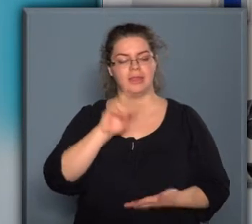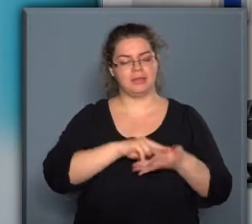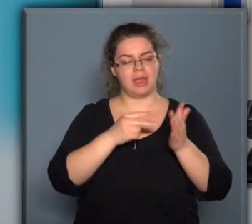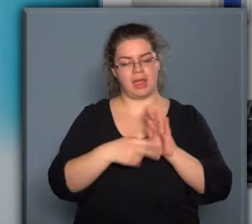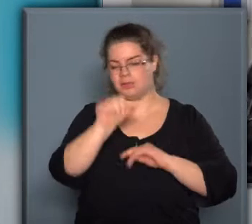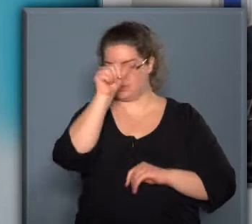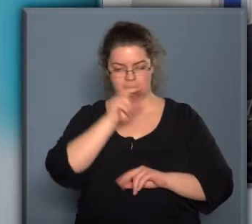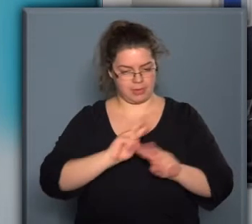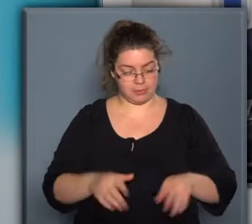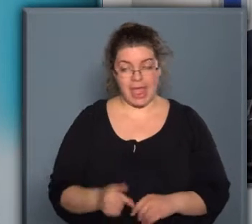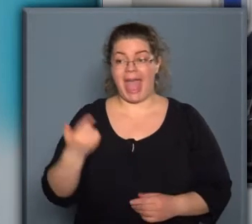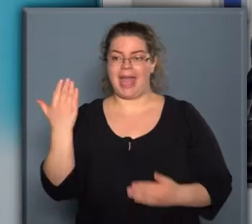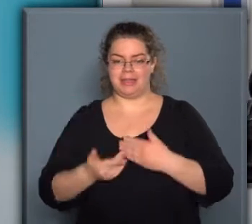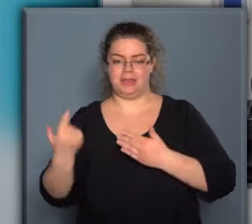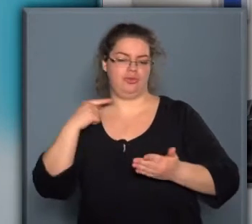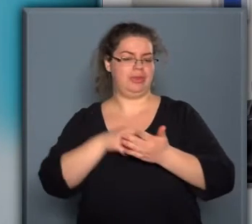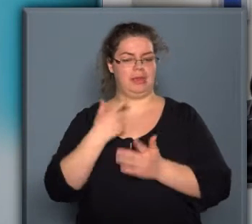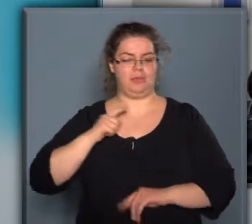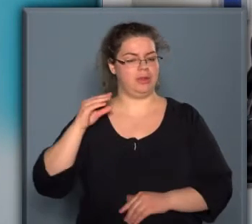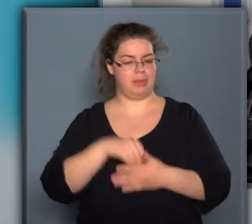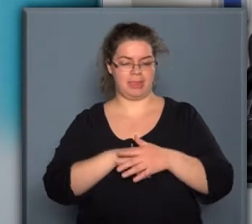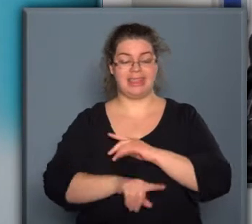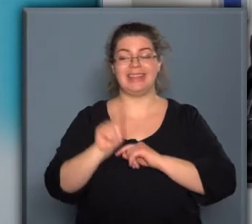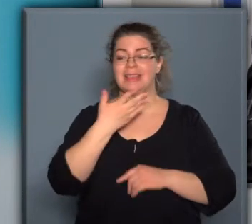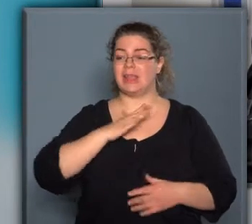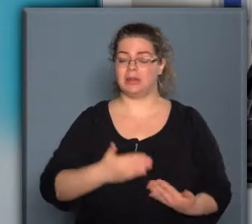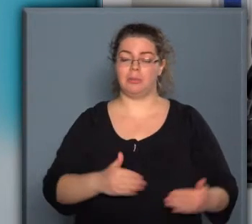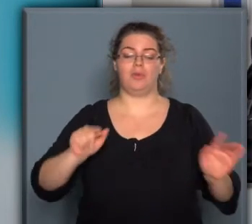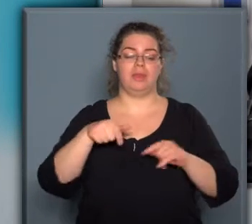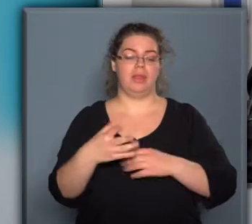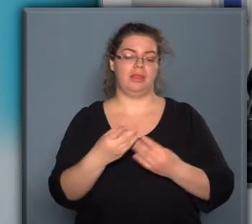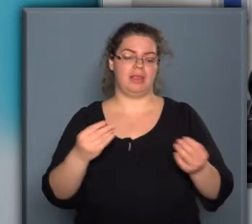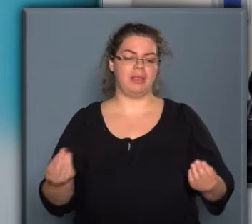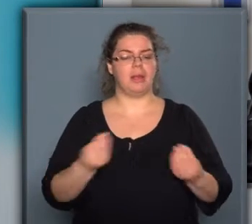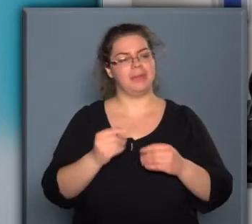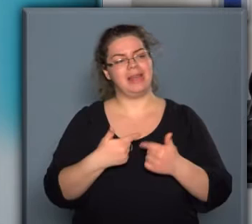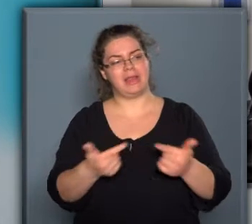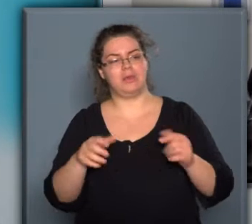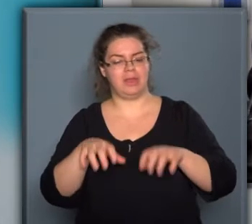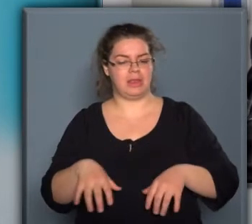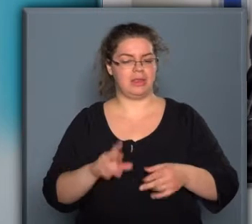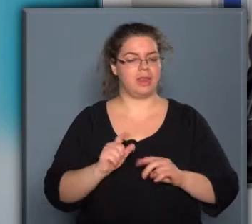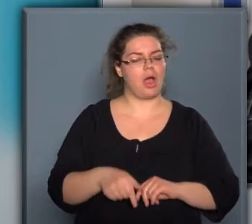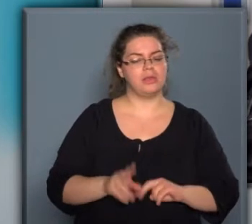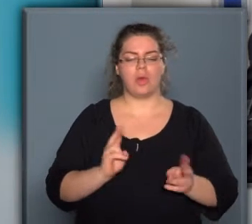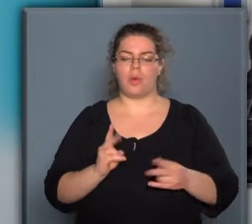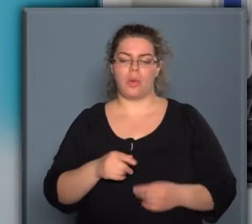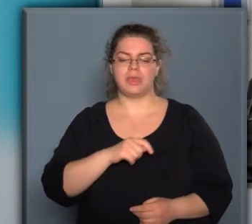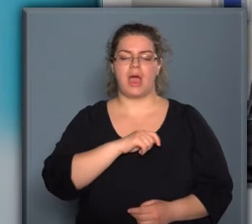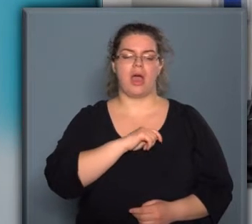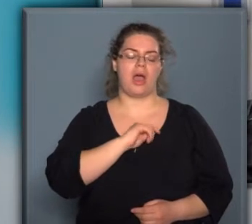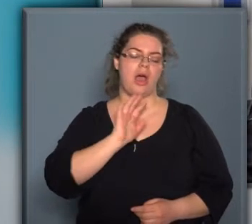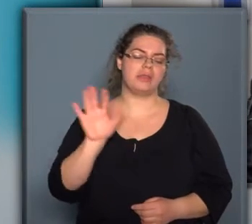Ebben eddig is célul tűztük ki ezt, de szeretnénk bővíteni azokat az eszközöket, amelyek lehetővé teszik azt, hogy a hazai